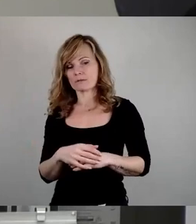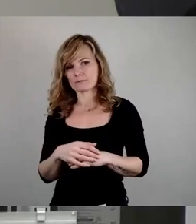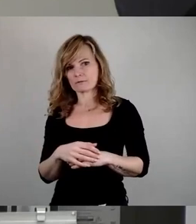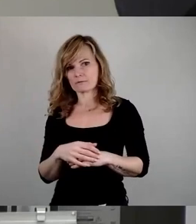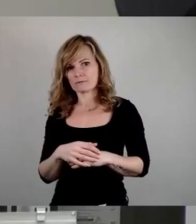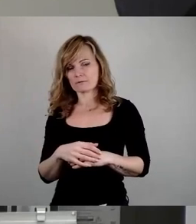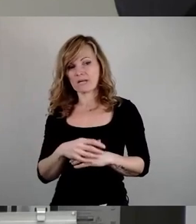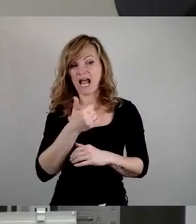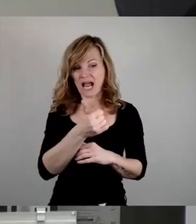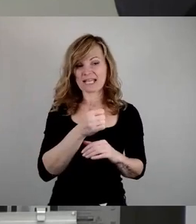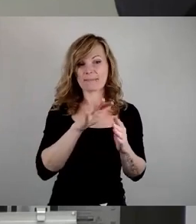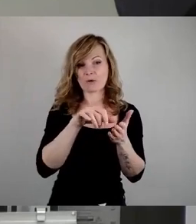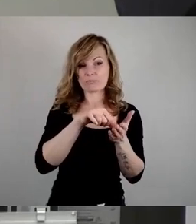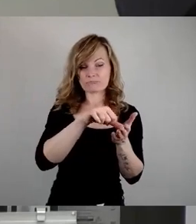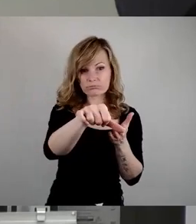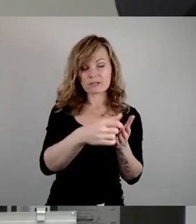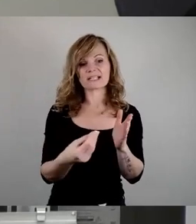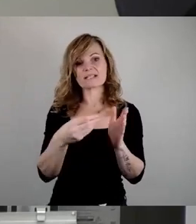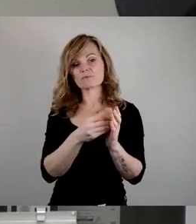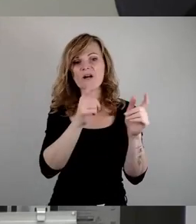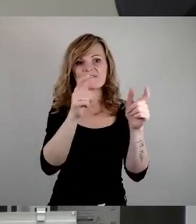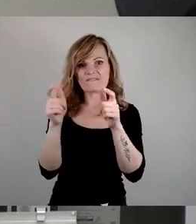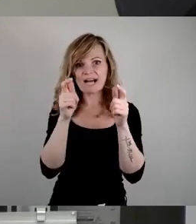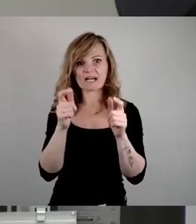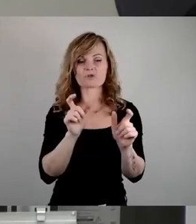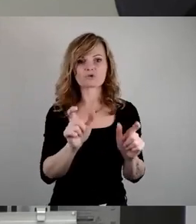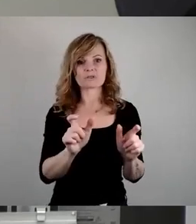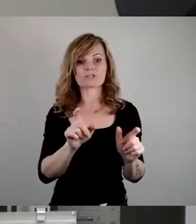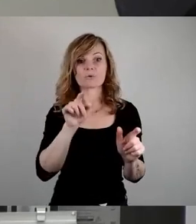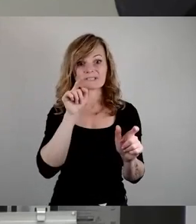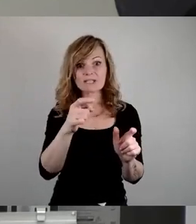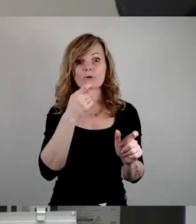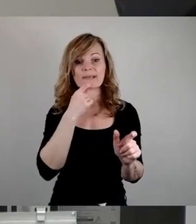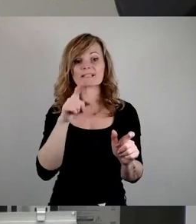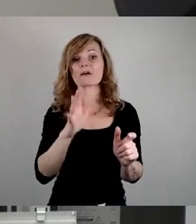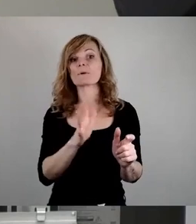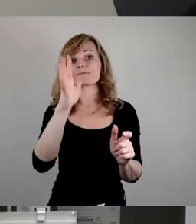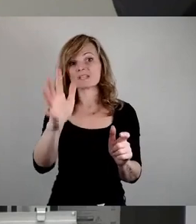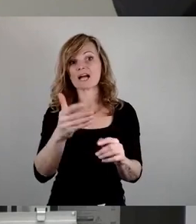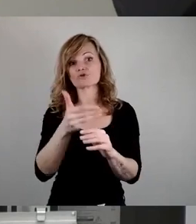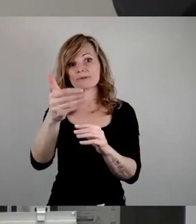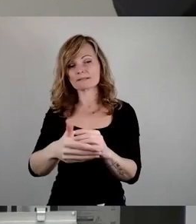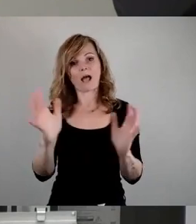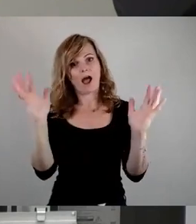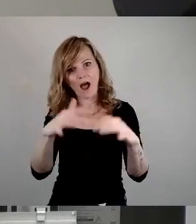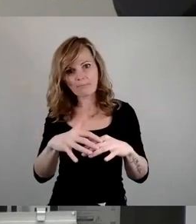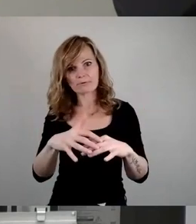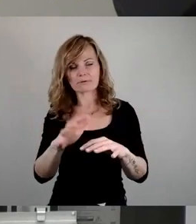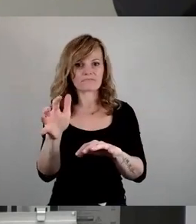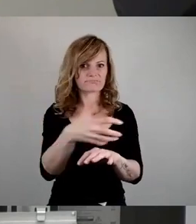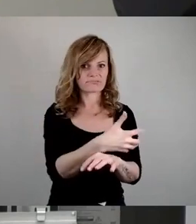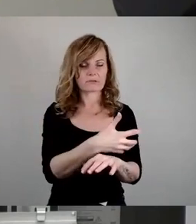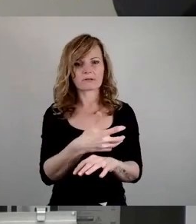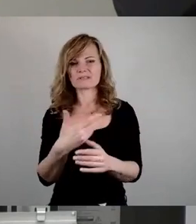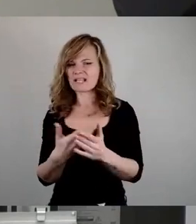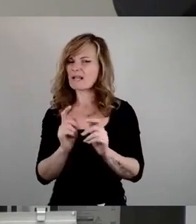Million zuzüglich Machtschutz und reißen das Objekt in fünf Jahren ab. Aus diesem Grund lehnen wir die Vorlage ab und haben quasi unseren